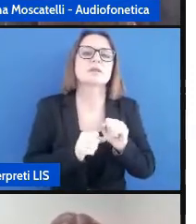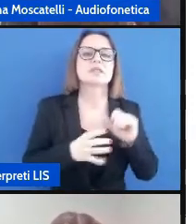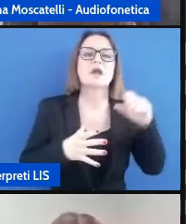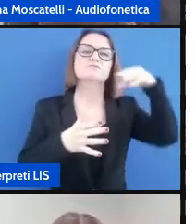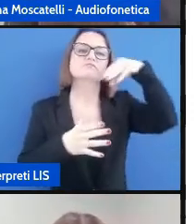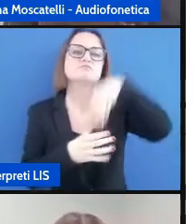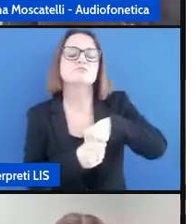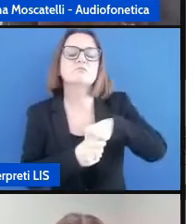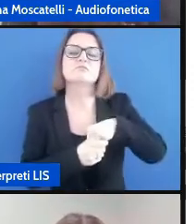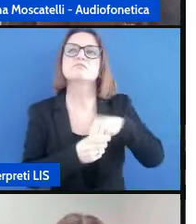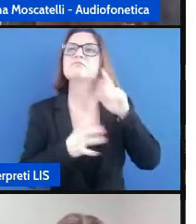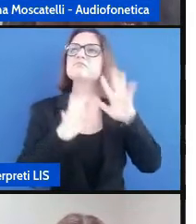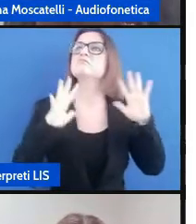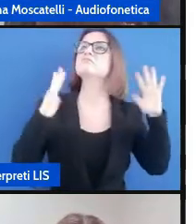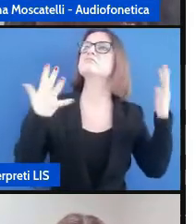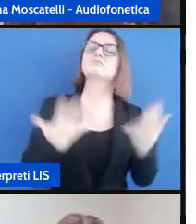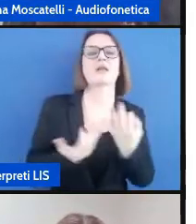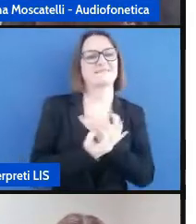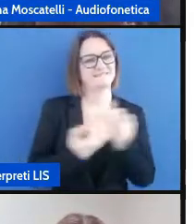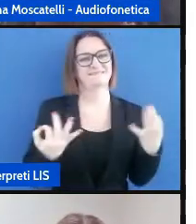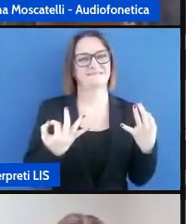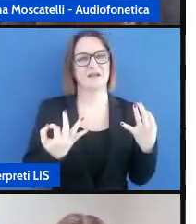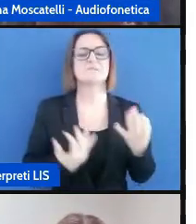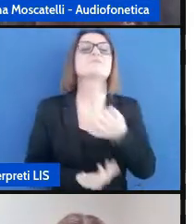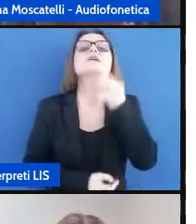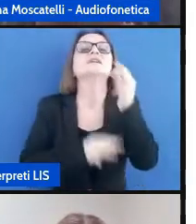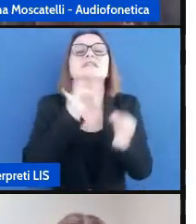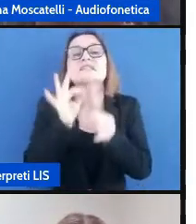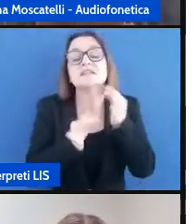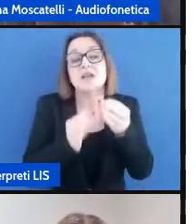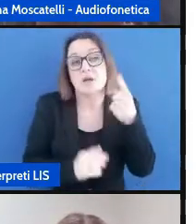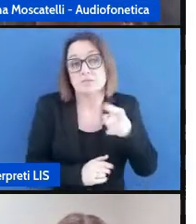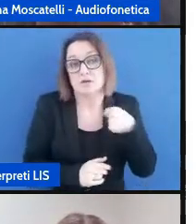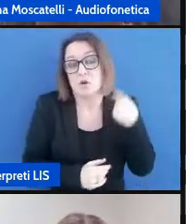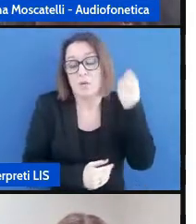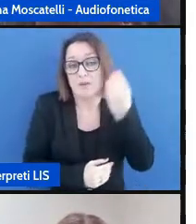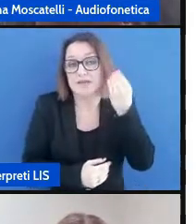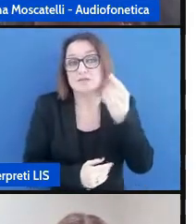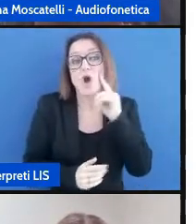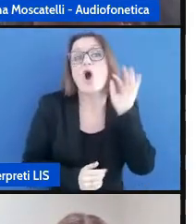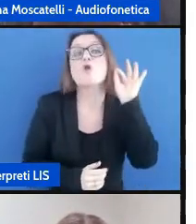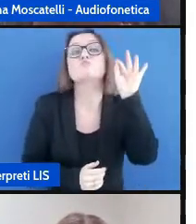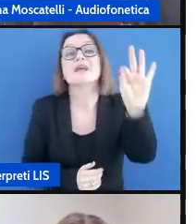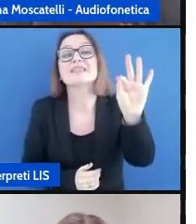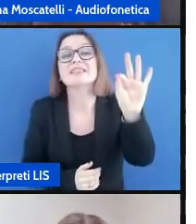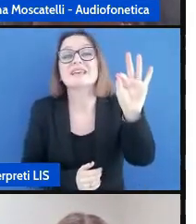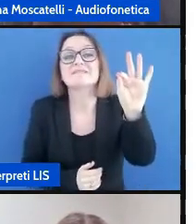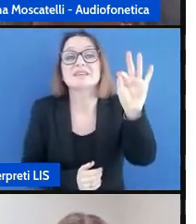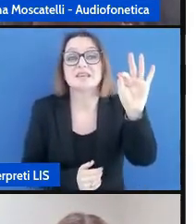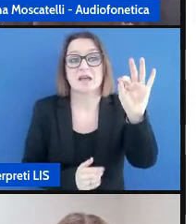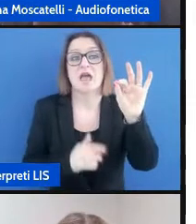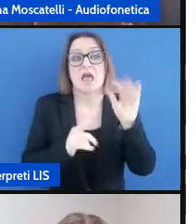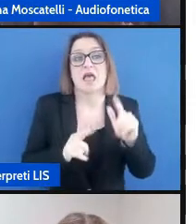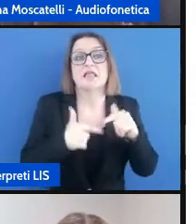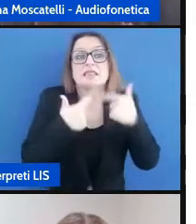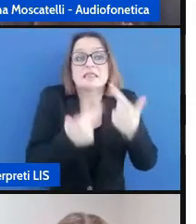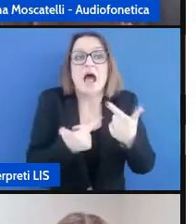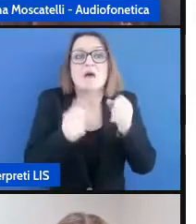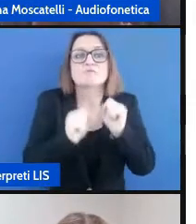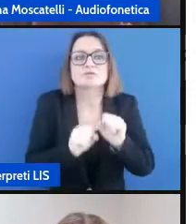'ambiente in cui si trova questo è sicuramente uno degli obiettivi che poi permetterà al meglio l